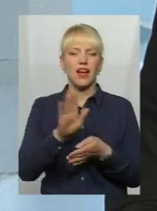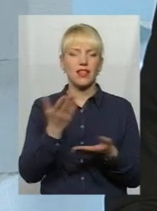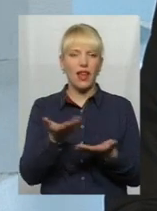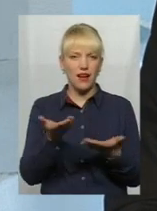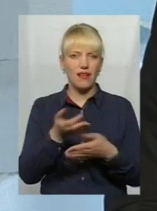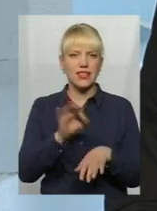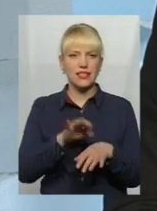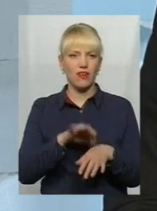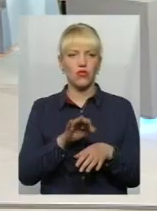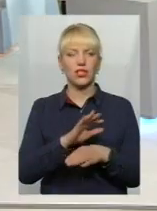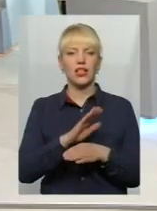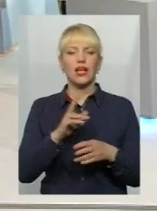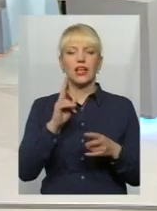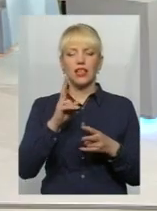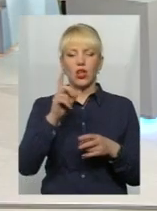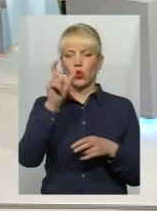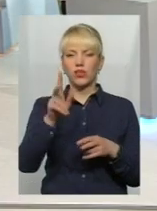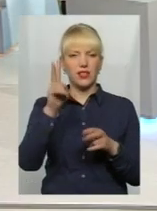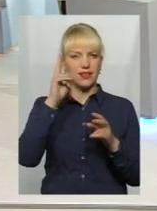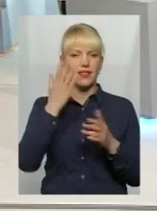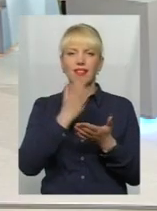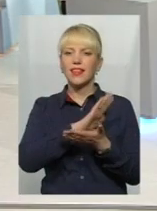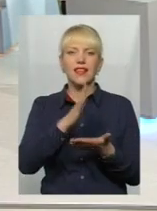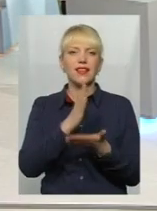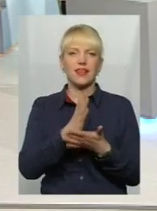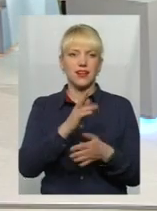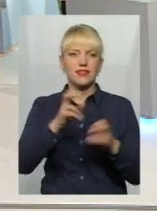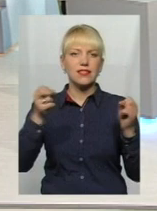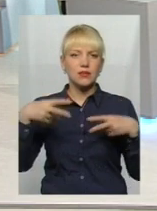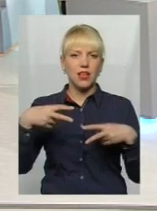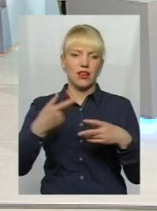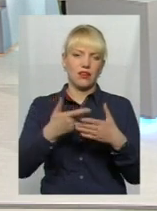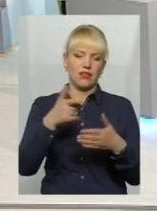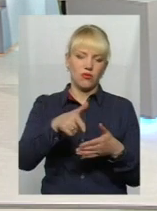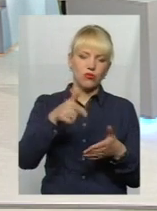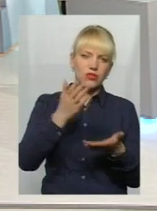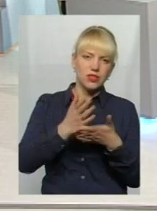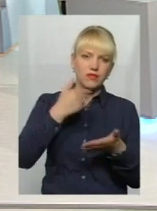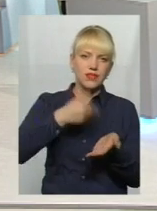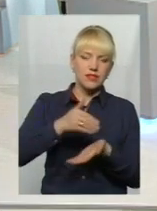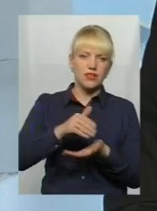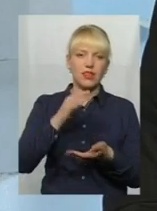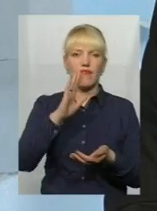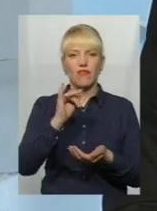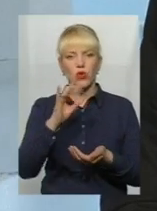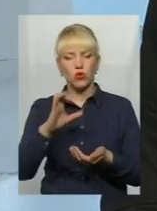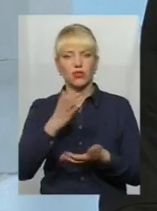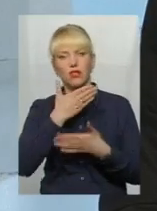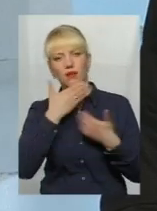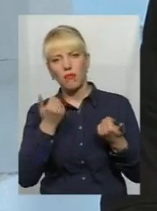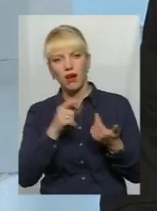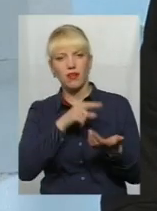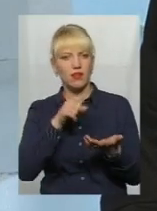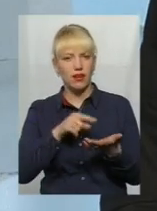не є фахівцем, власник ніколи не може бачити, чи є той вірус, чи немає, дослідження не проведені, тому що якщо